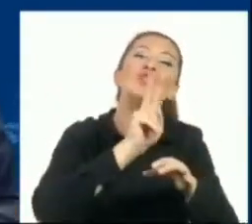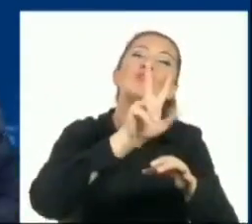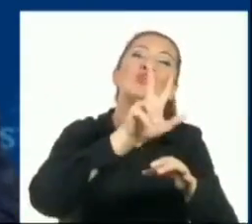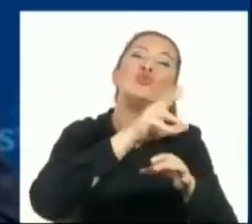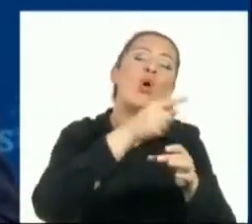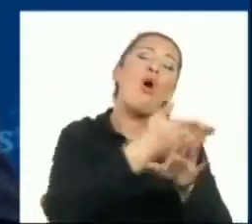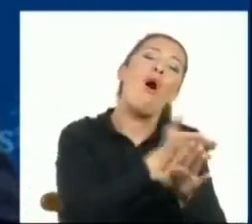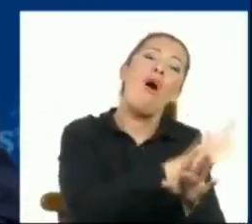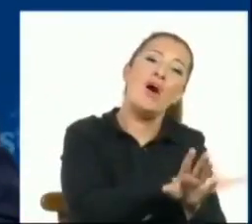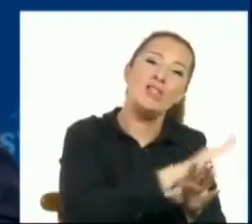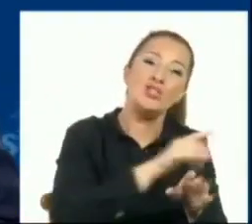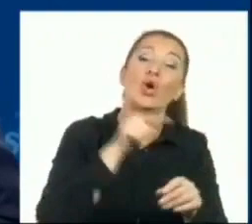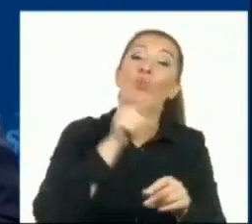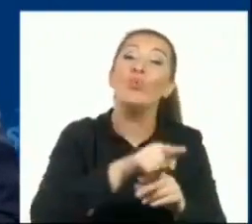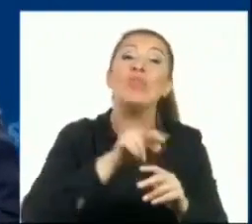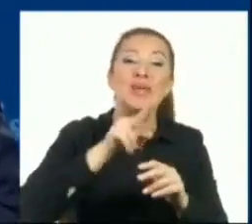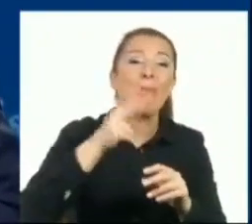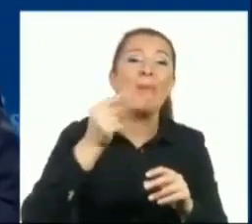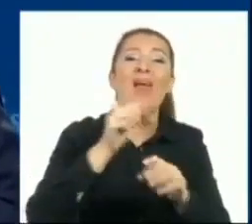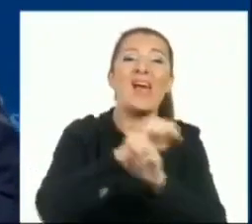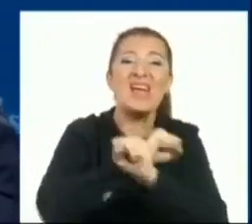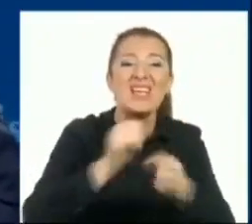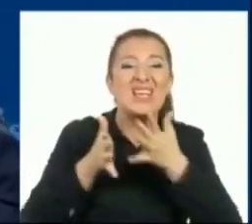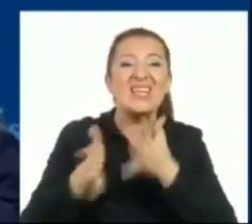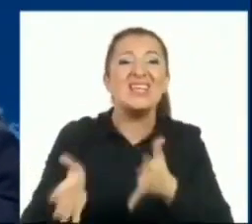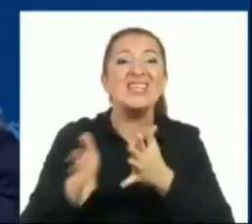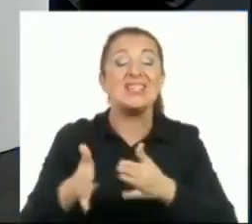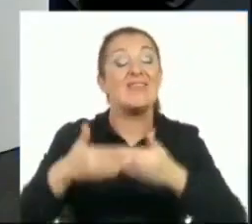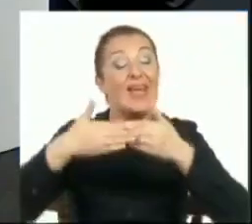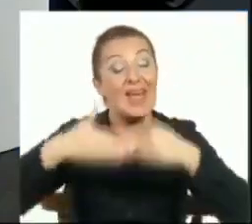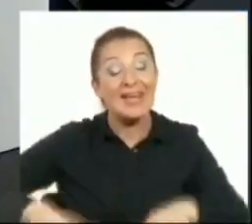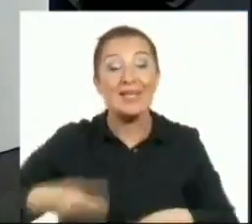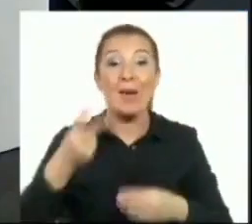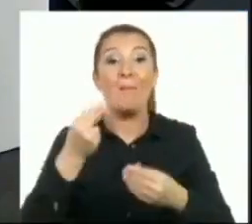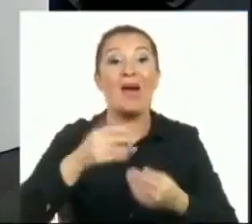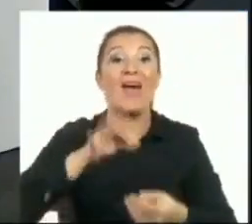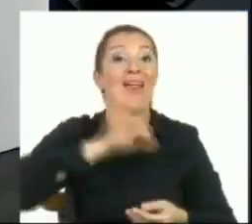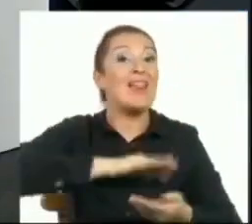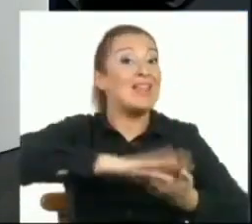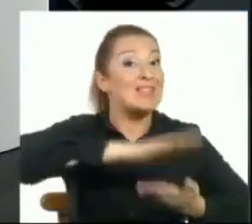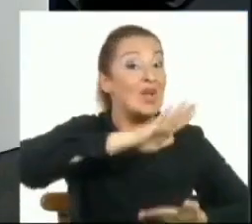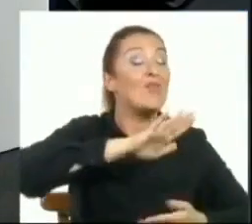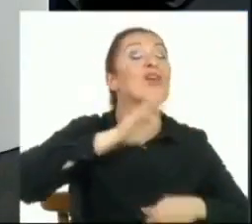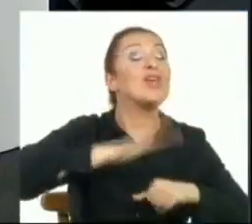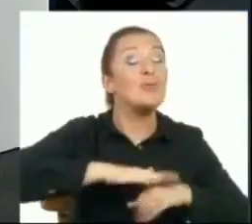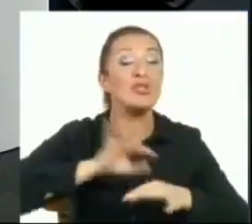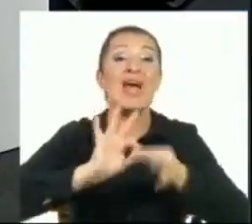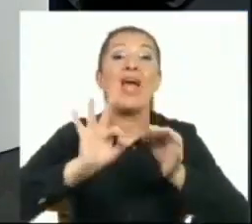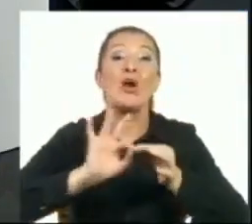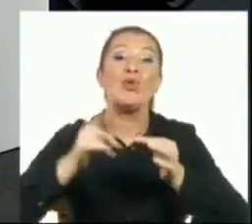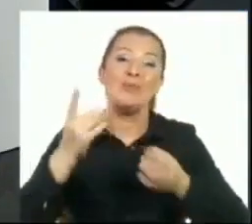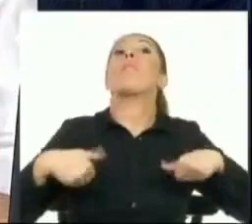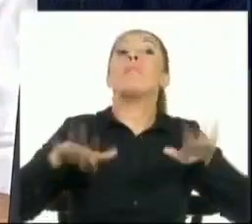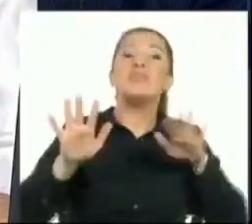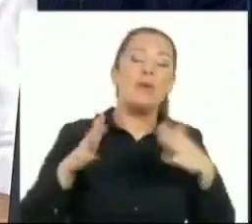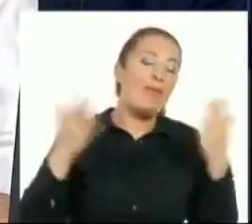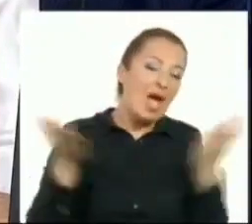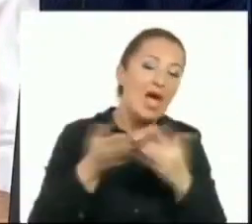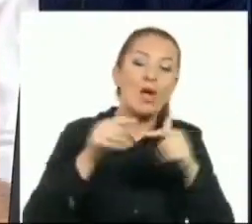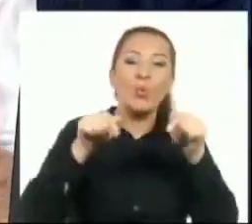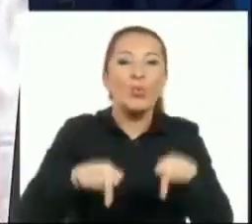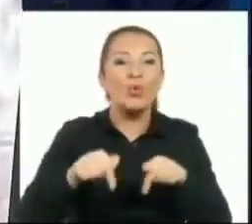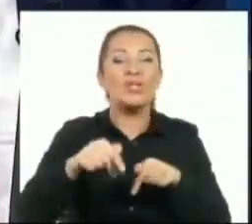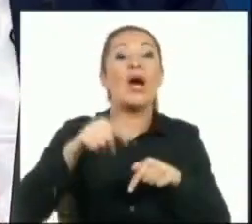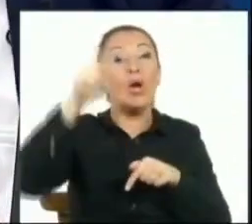eee israfı engelleyeceğiz. Tasarruf yapacağız. Ekonomik bir seferberlik başlatacağız. Peki. Tamam. Burada